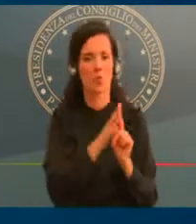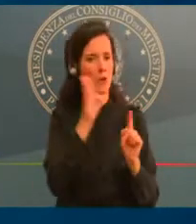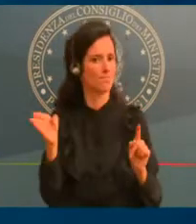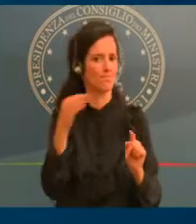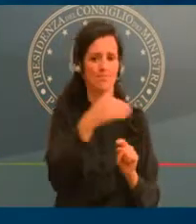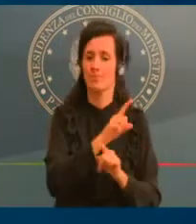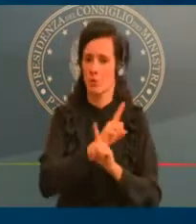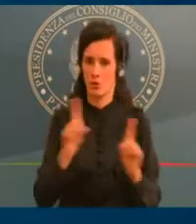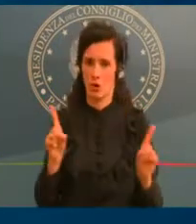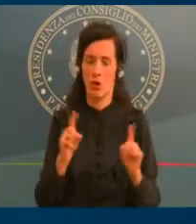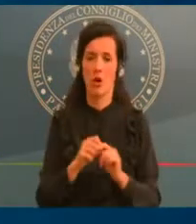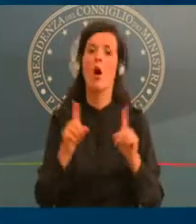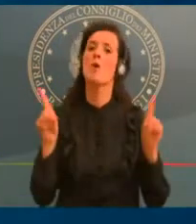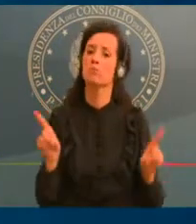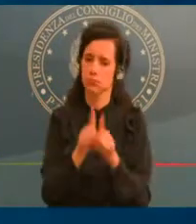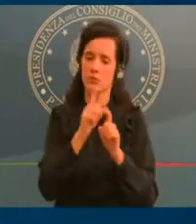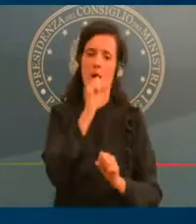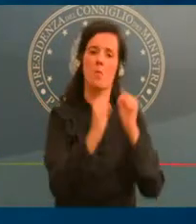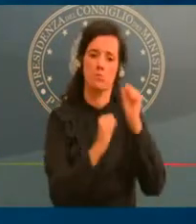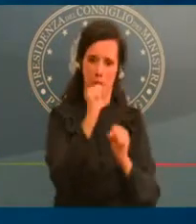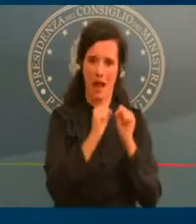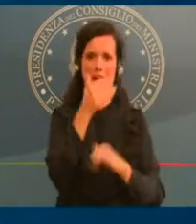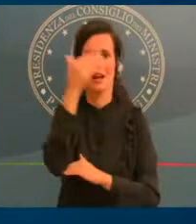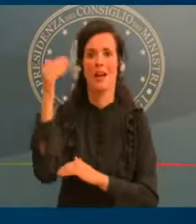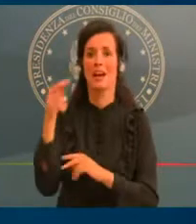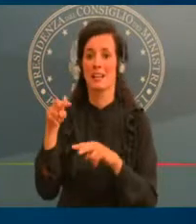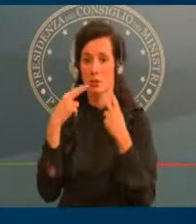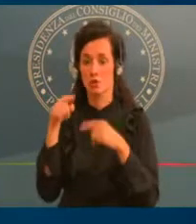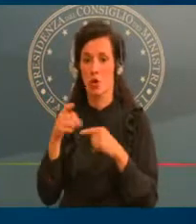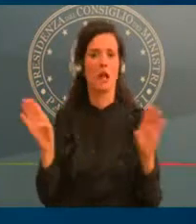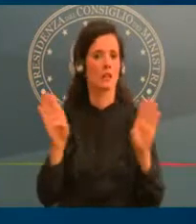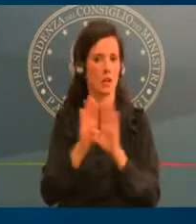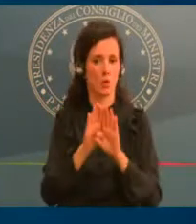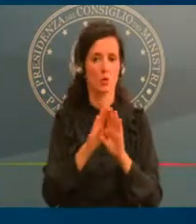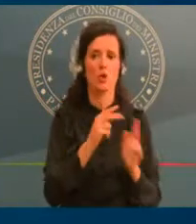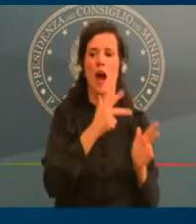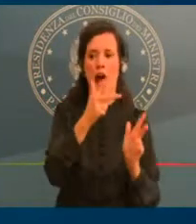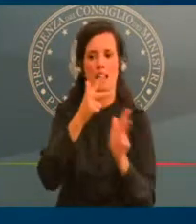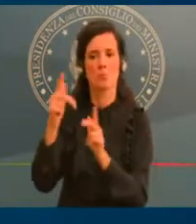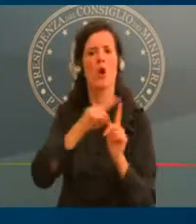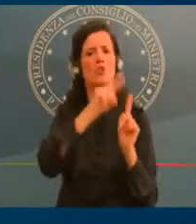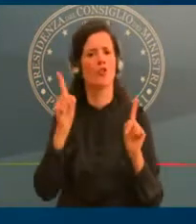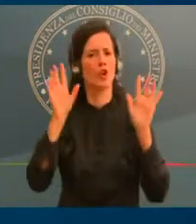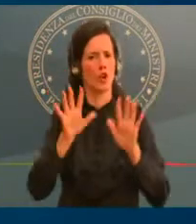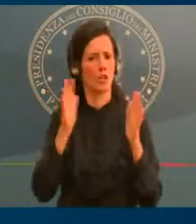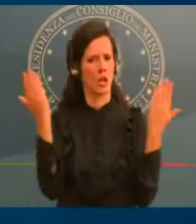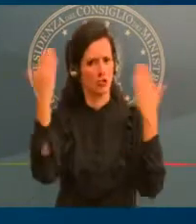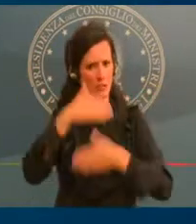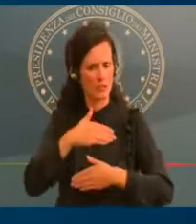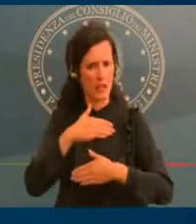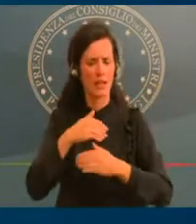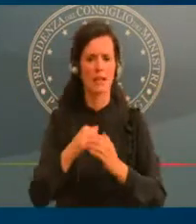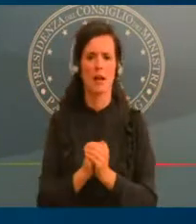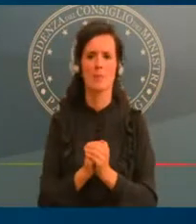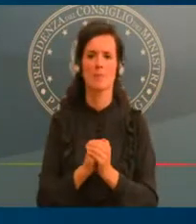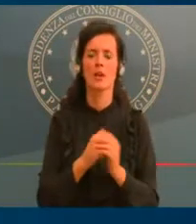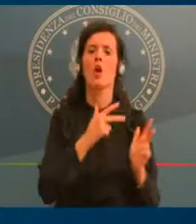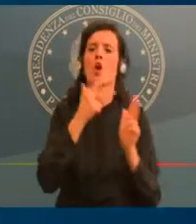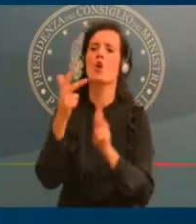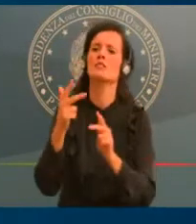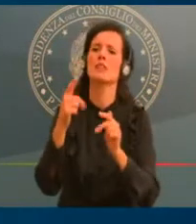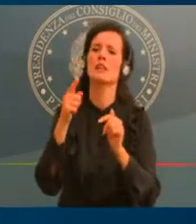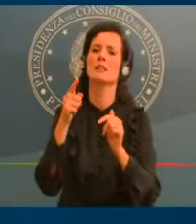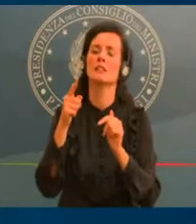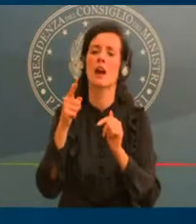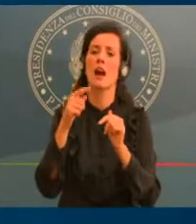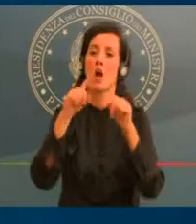restrizioni per la consegna a domicilio. Chiudono anche i negozi, fatta eccezione per quelli riguardanti i